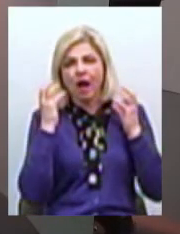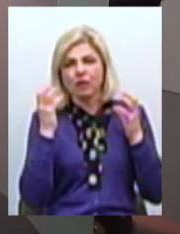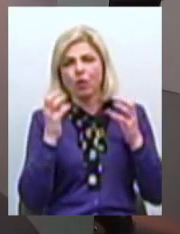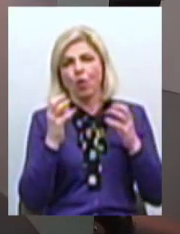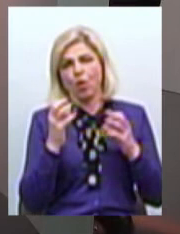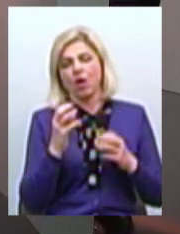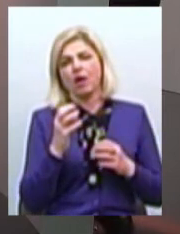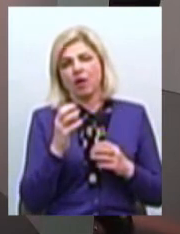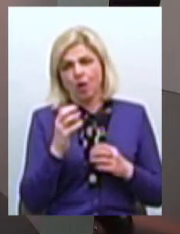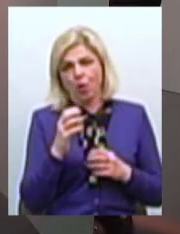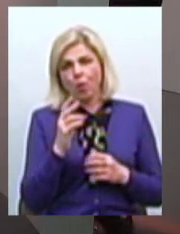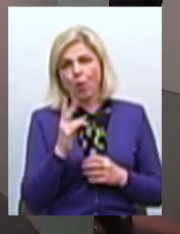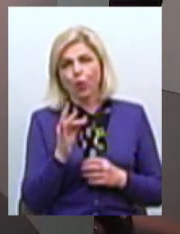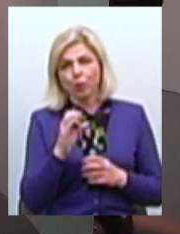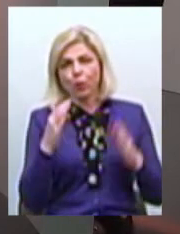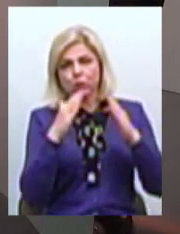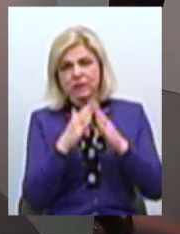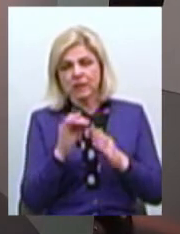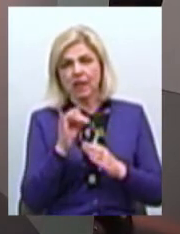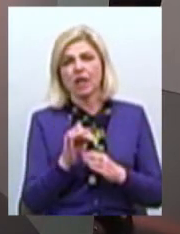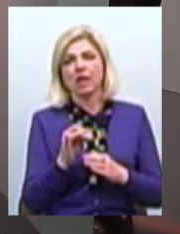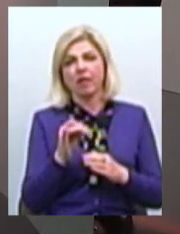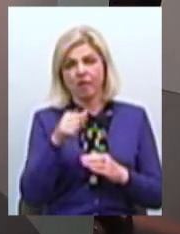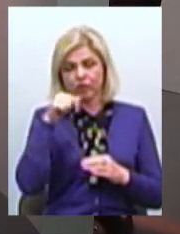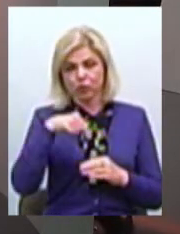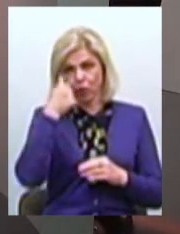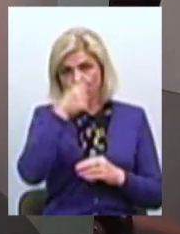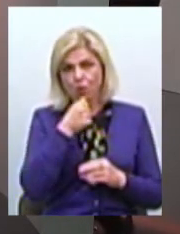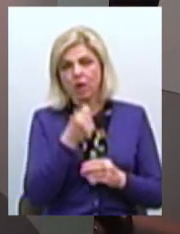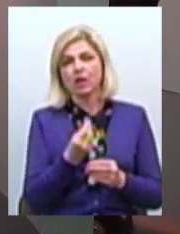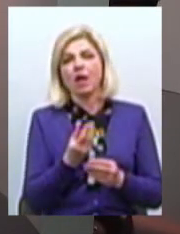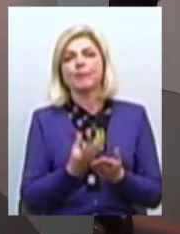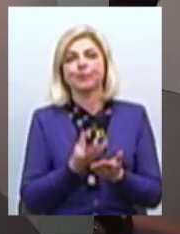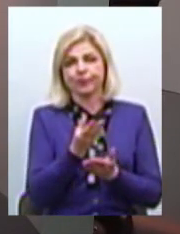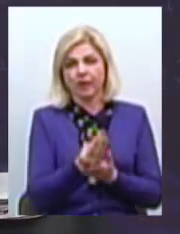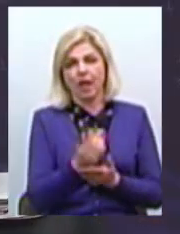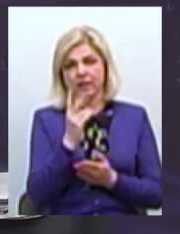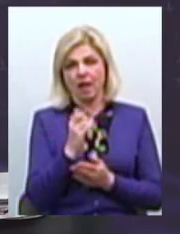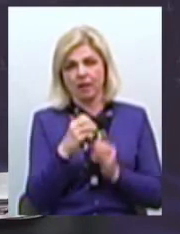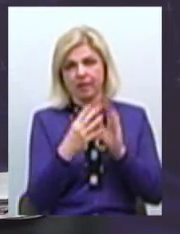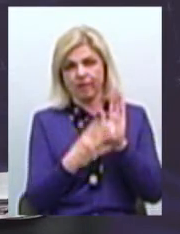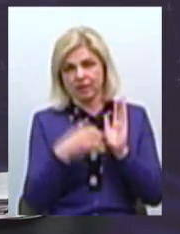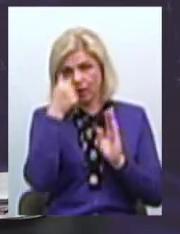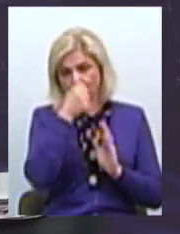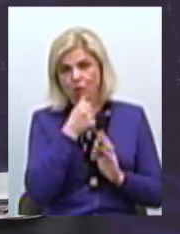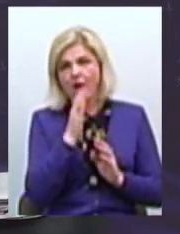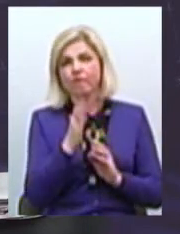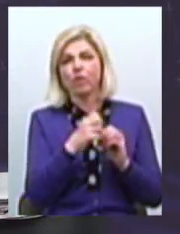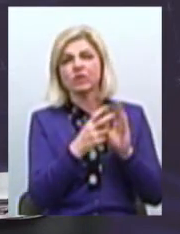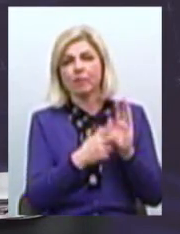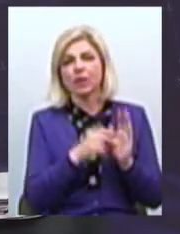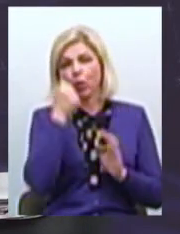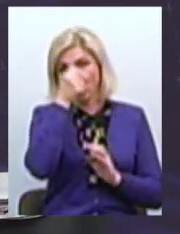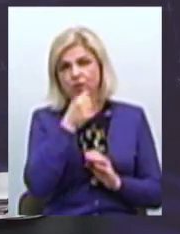у 2018 році ми заклали співфінансування на 2019 рік Зроблений проєкт був у 2018 році І я